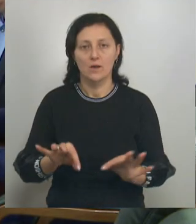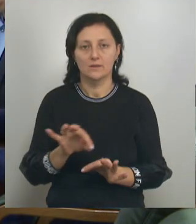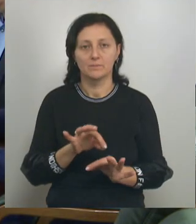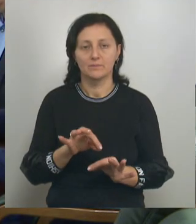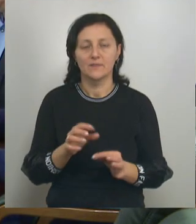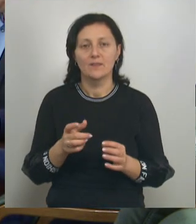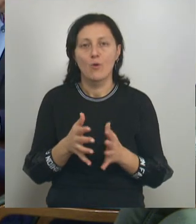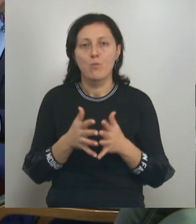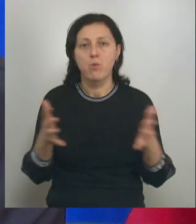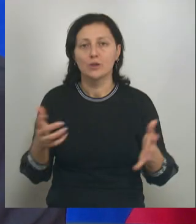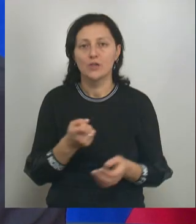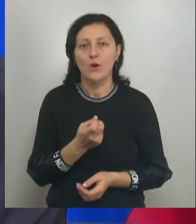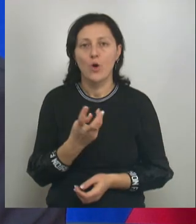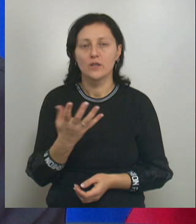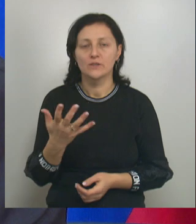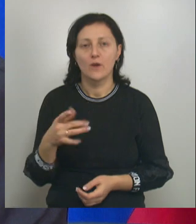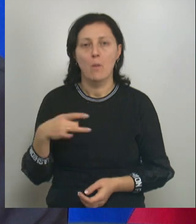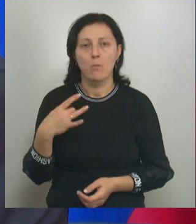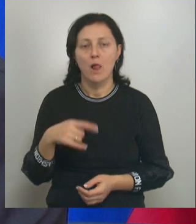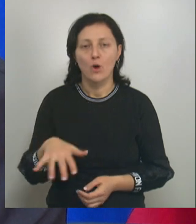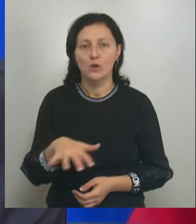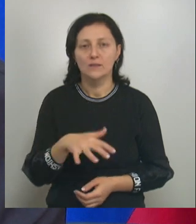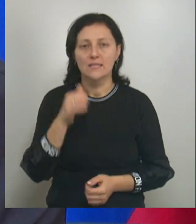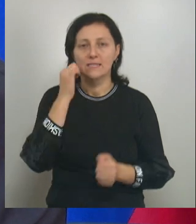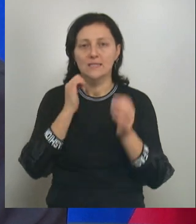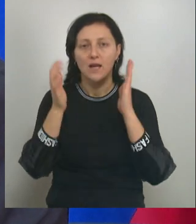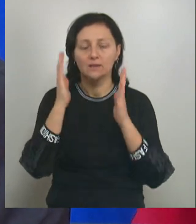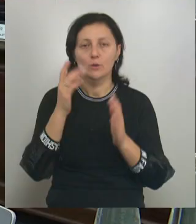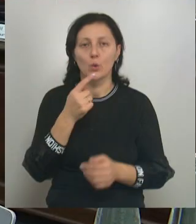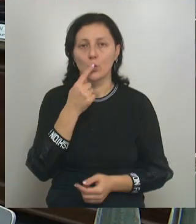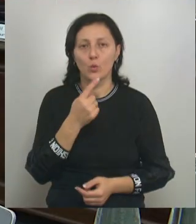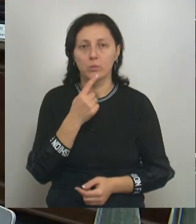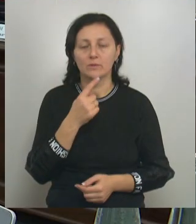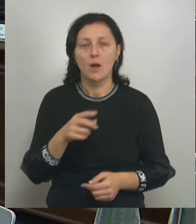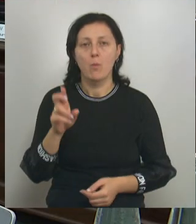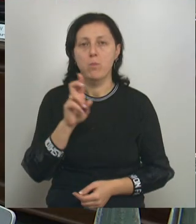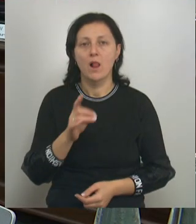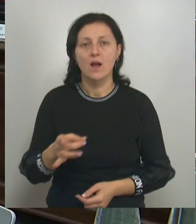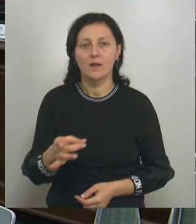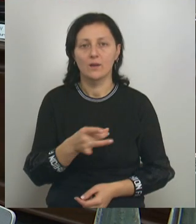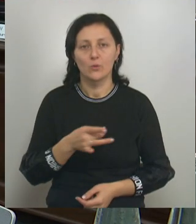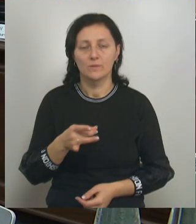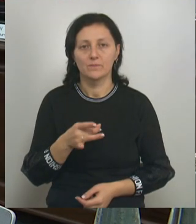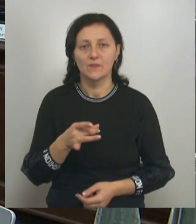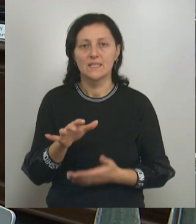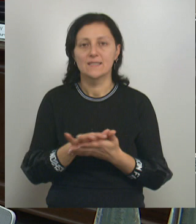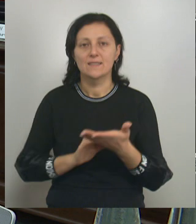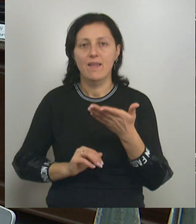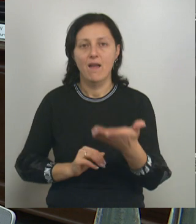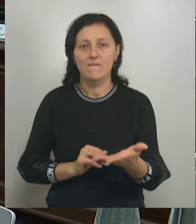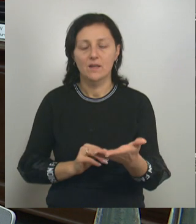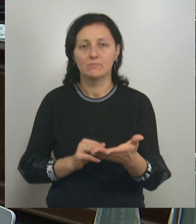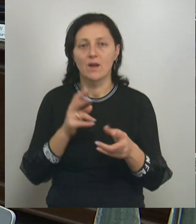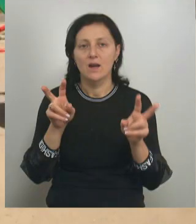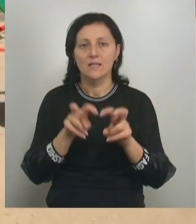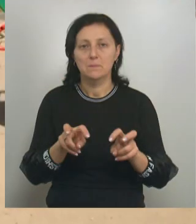Наибольшее количество в Белгороде, Староскольском и Губкинском округах, а также в Белгородском районе. Заявки рассмотрели накануне